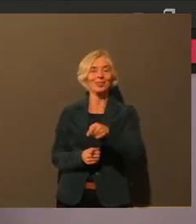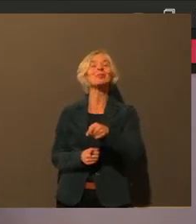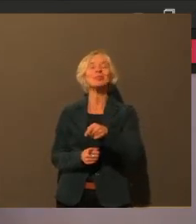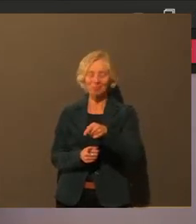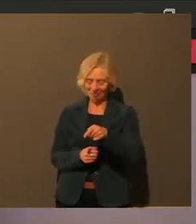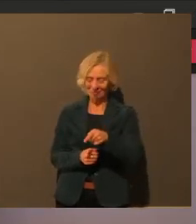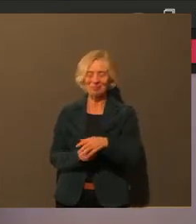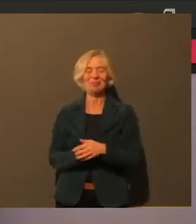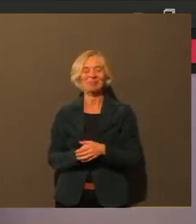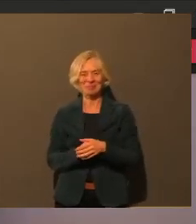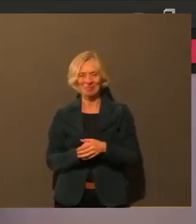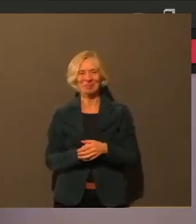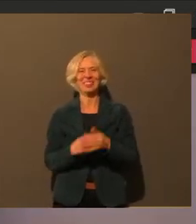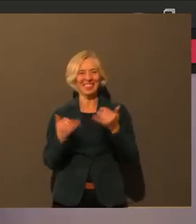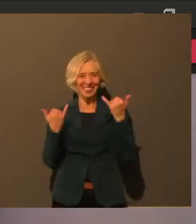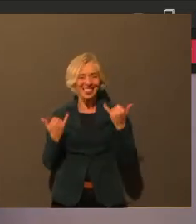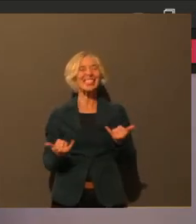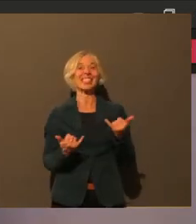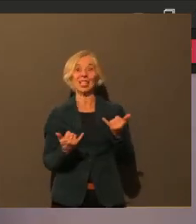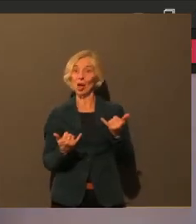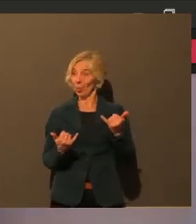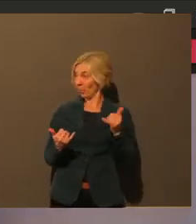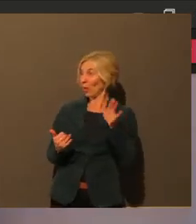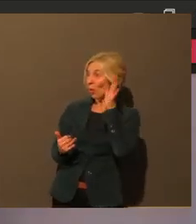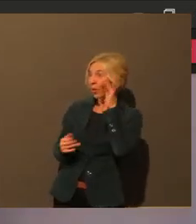Ah, jetzt kann man mich hören? Ja.